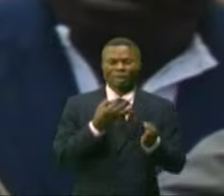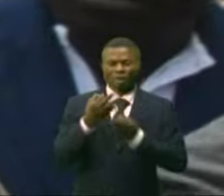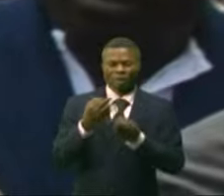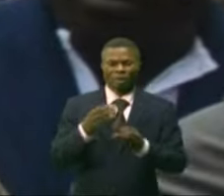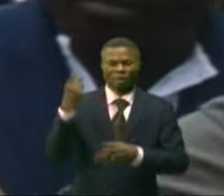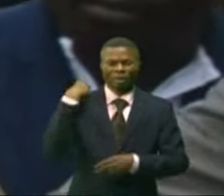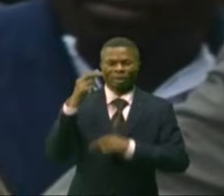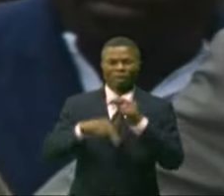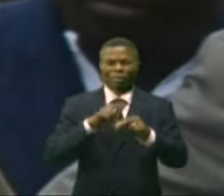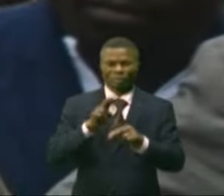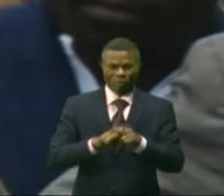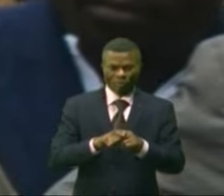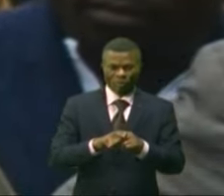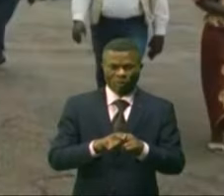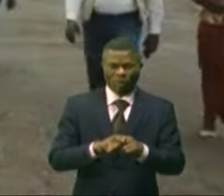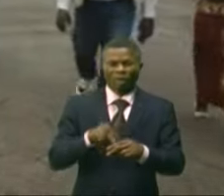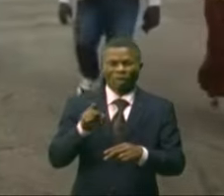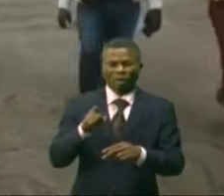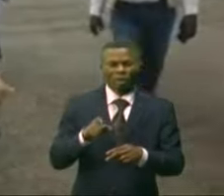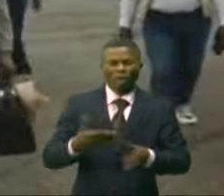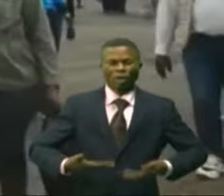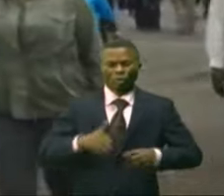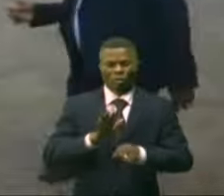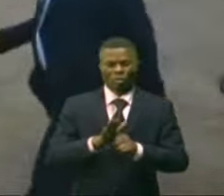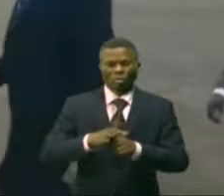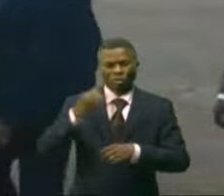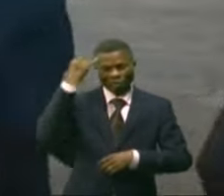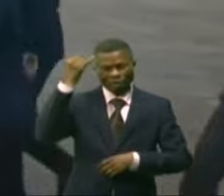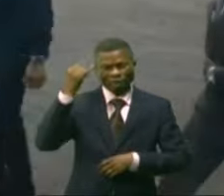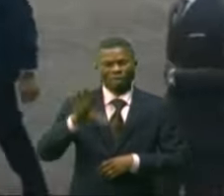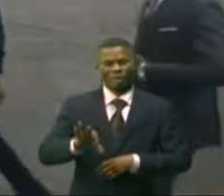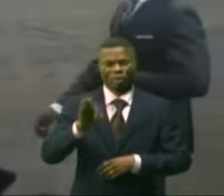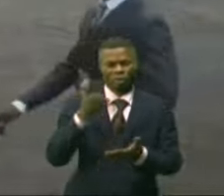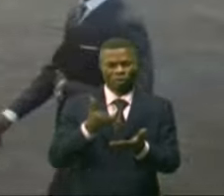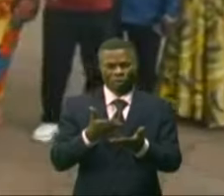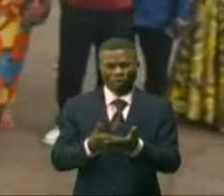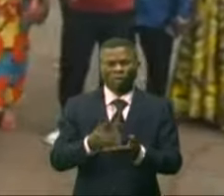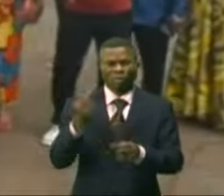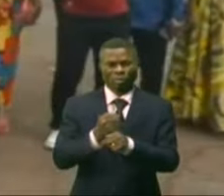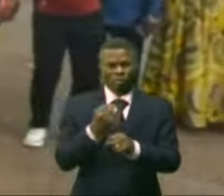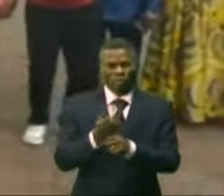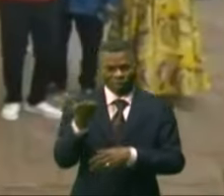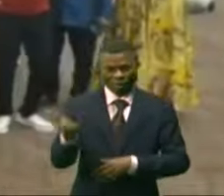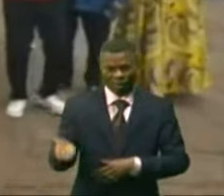député national et fille du coin, salue le chouin de sa province pour cette mission.